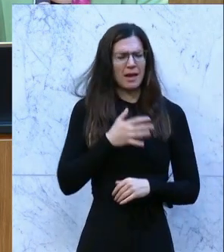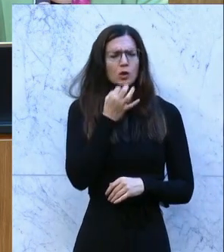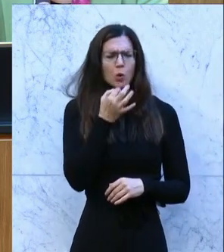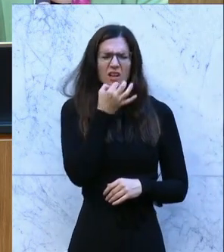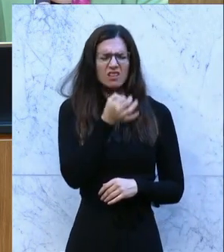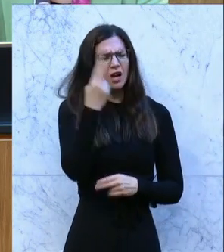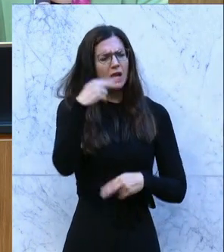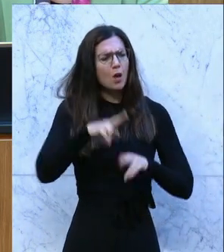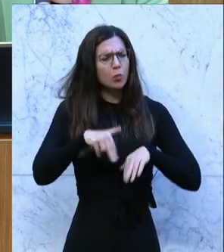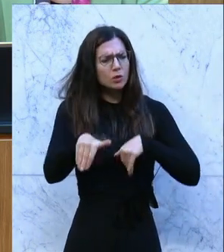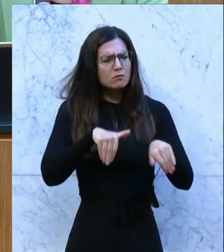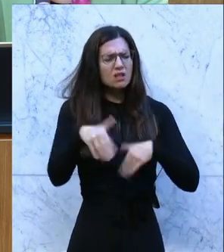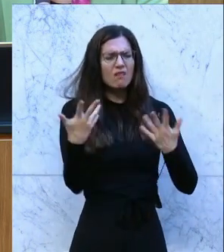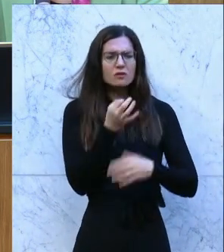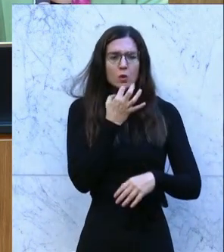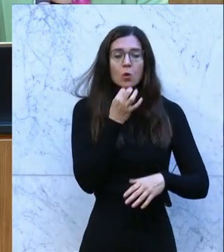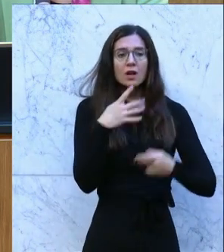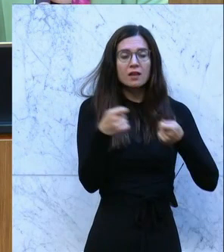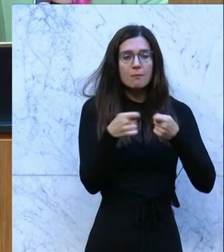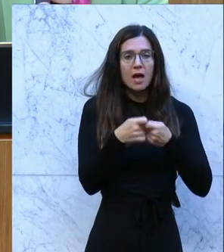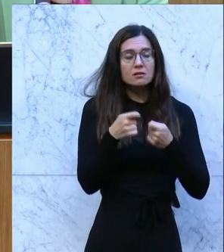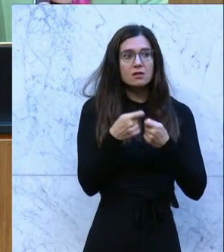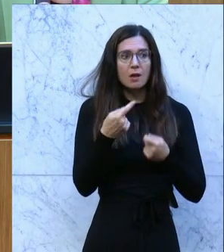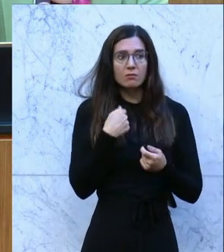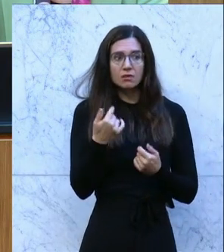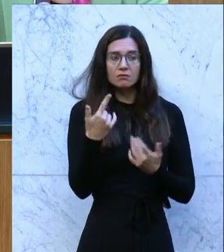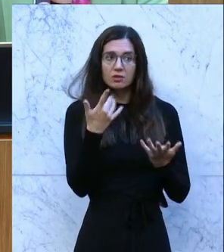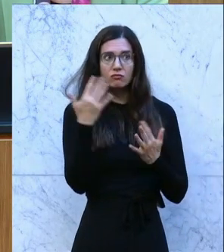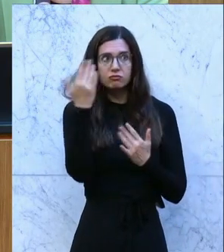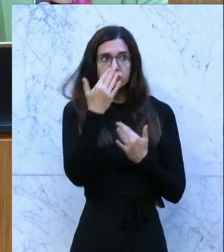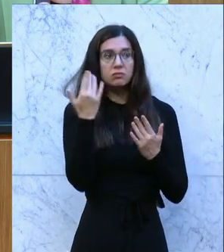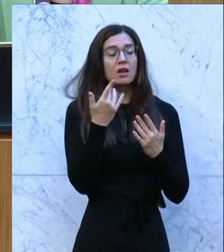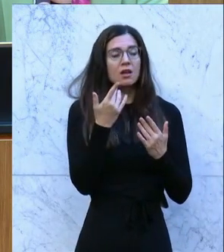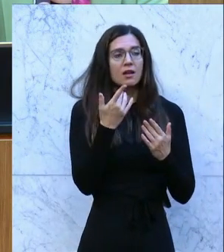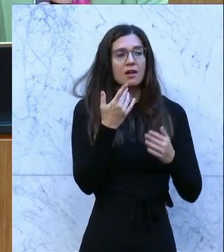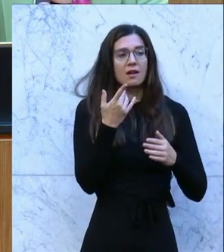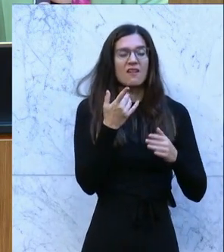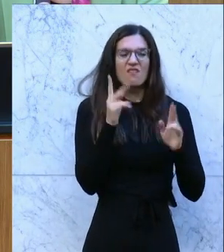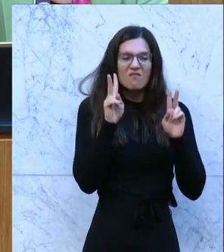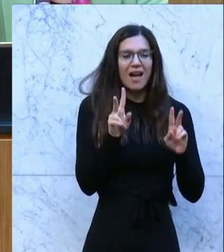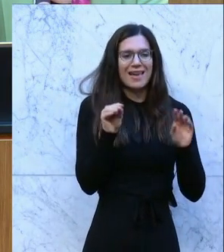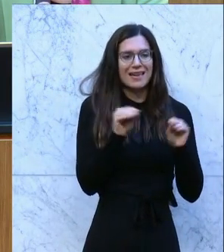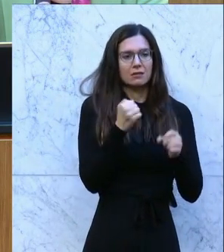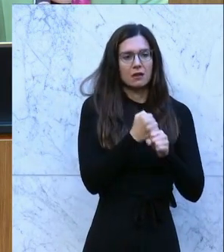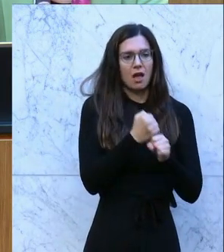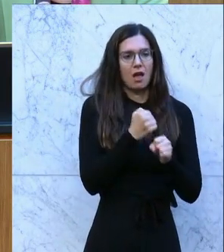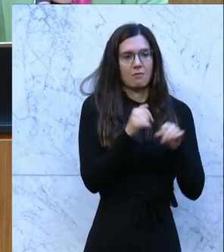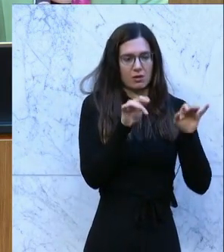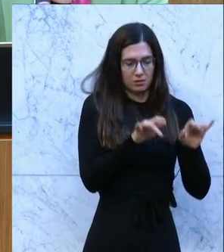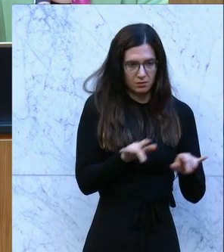Frage, Bundesminister, welche konkreten Maßnahmen werden Sie setzen, um tatsächlich geleistete Arbeit zu erfassen, mit dem